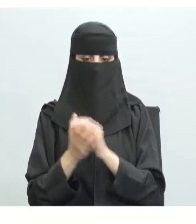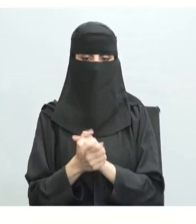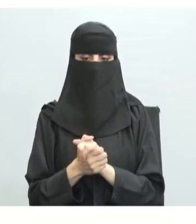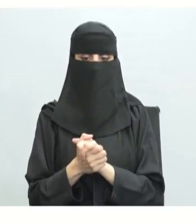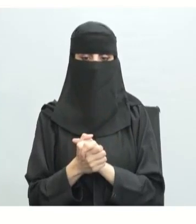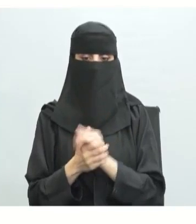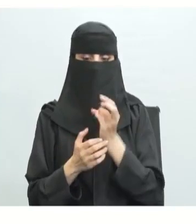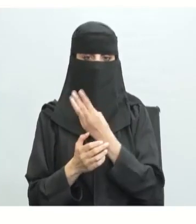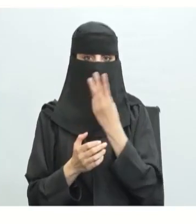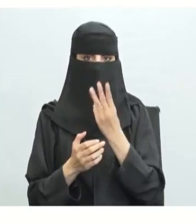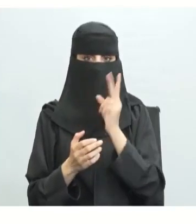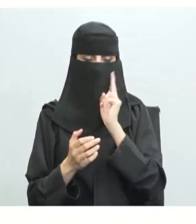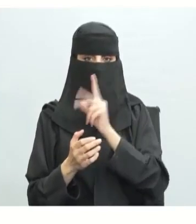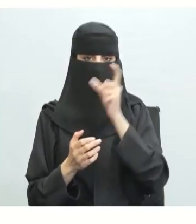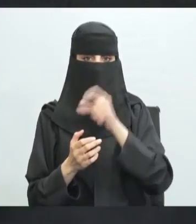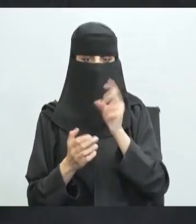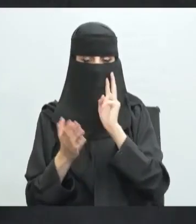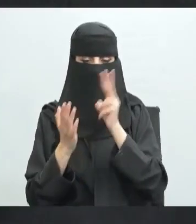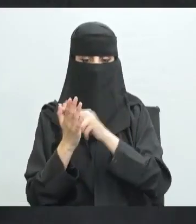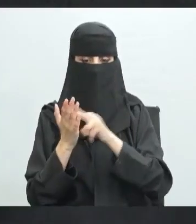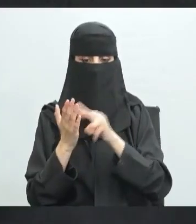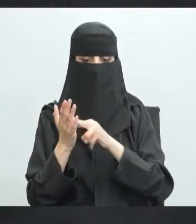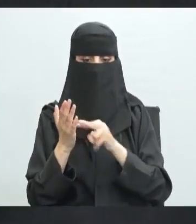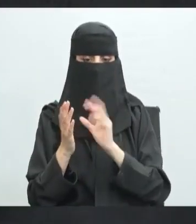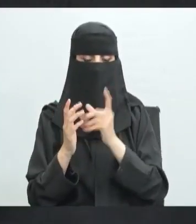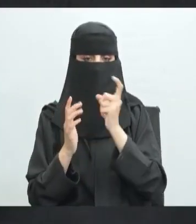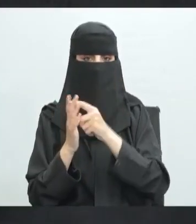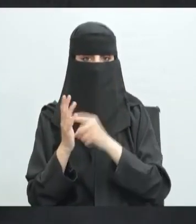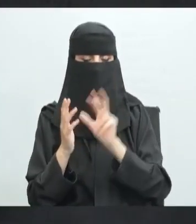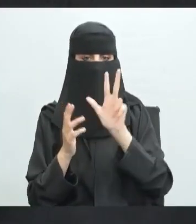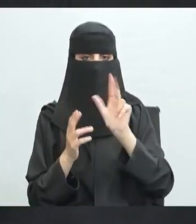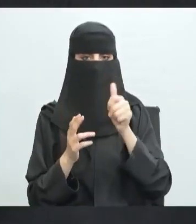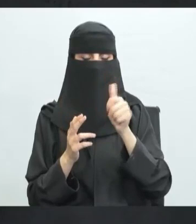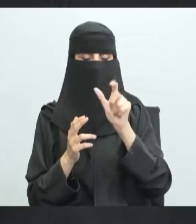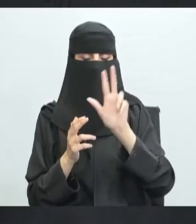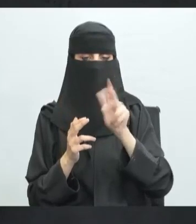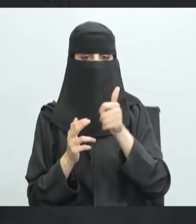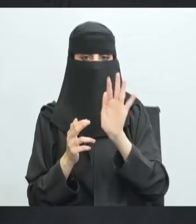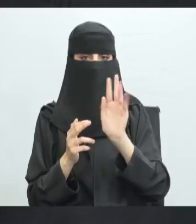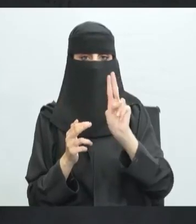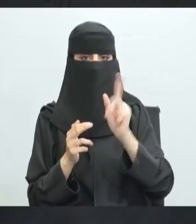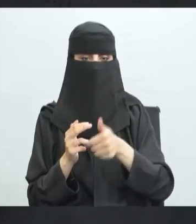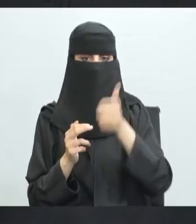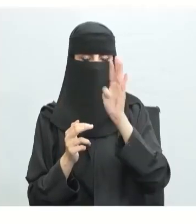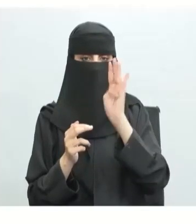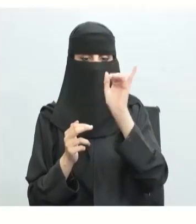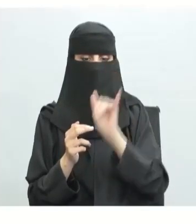أفضل من النظام الرأسمالي نعم أم لا من خلال أيضا القراءة السريعة مع فهم النص